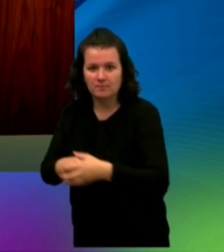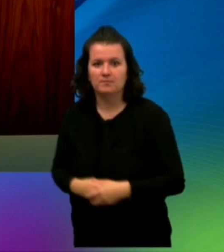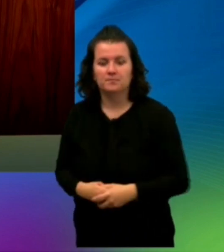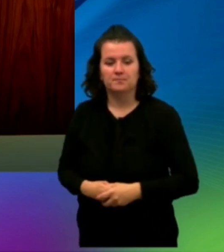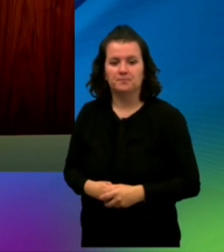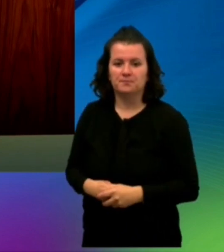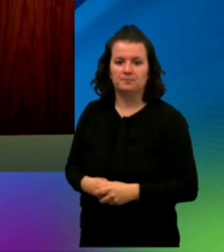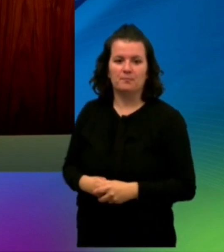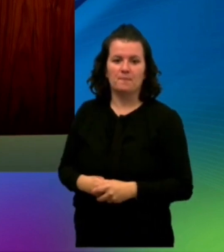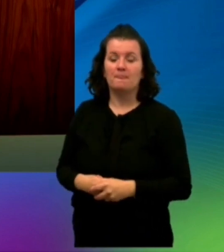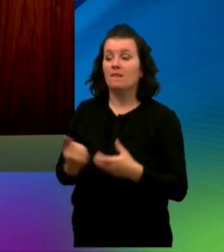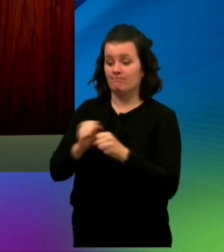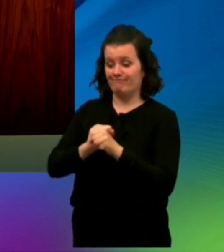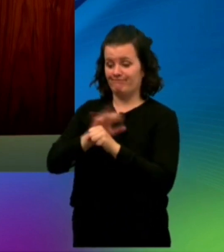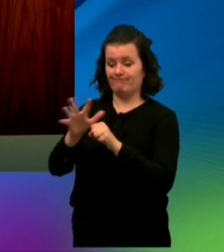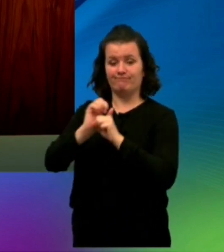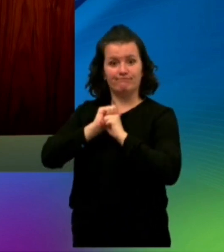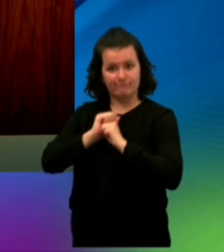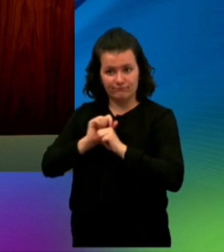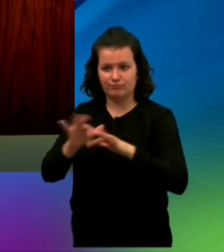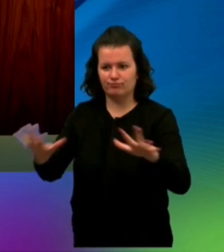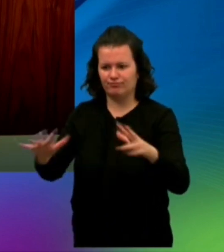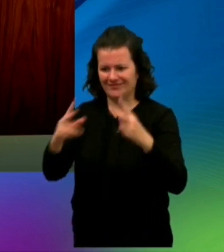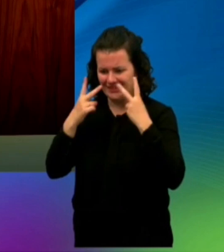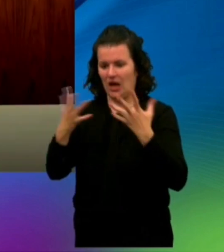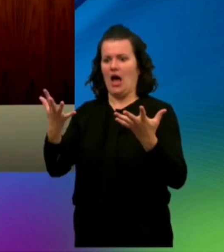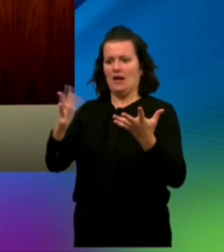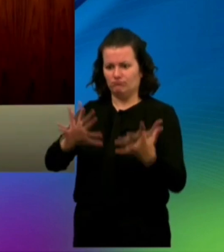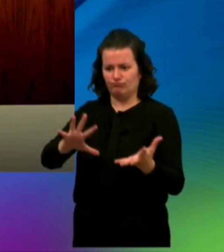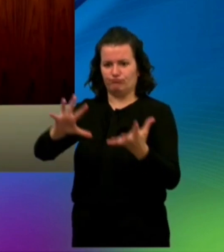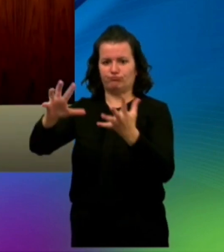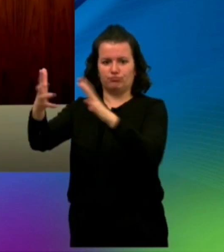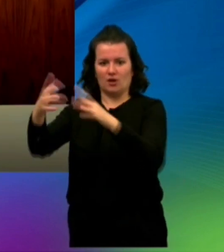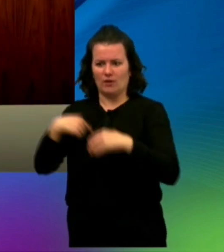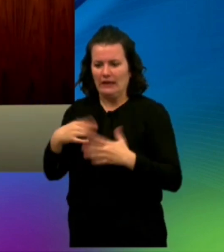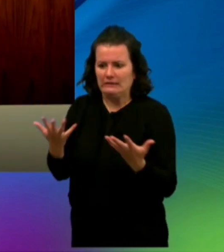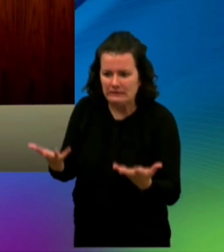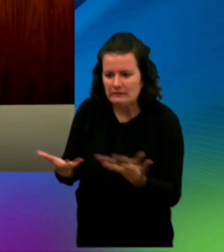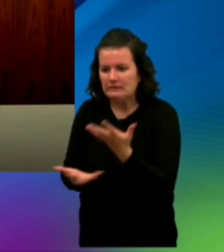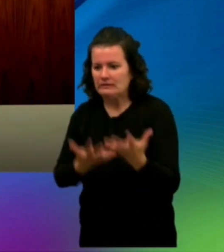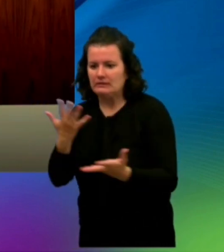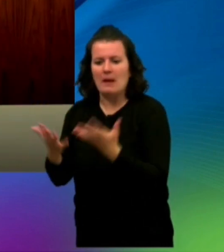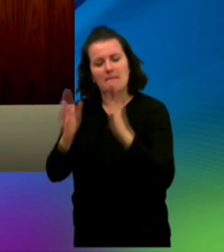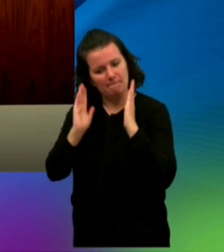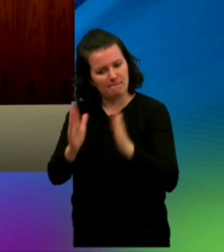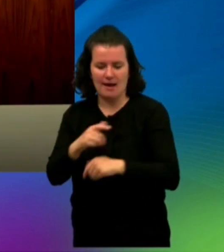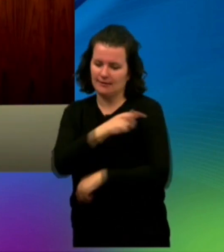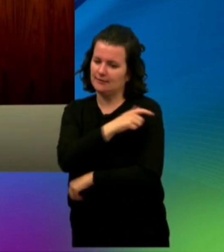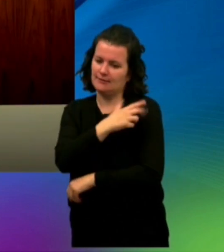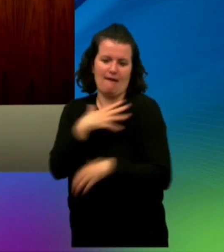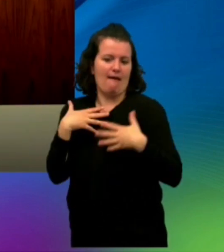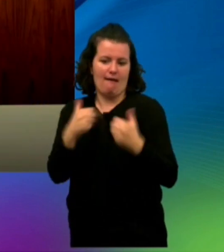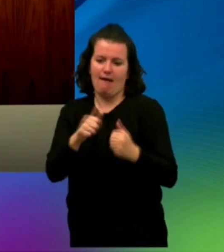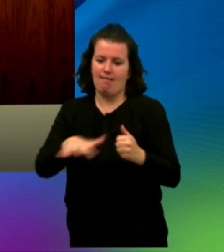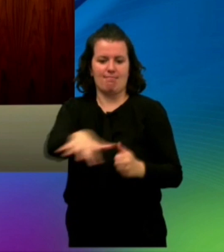الجائحة ويدهب في اتجاه إرساء منظومة لتصنيع تضمن توفير المخزون استراتيجي في المجال